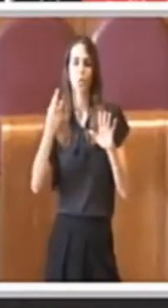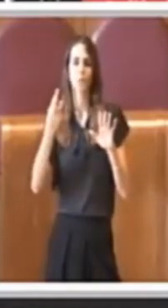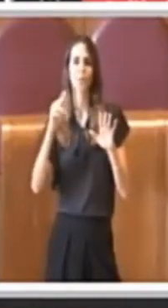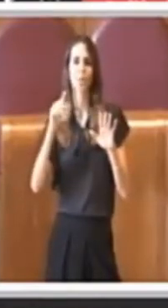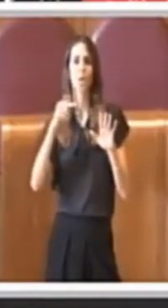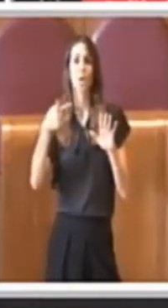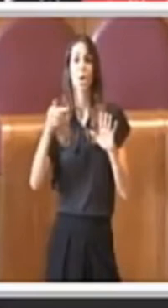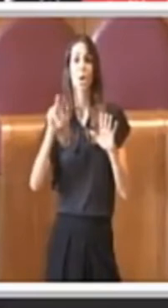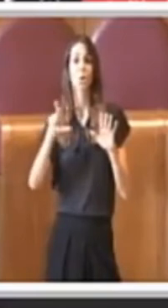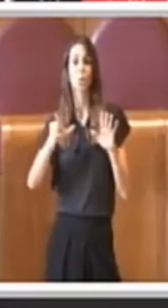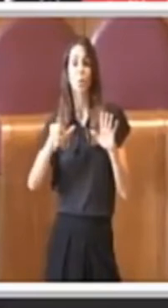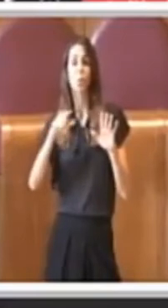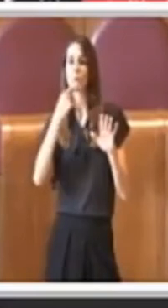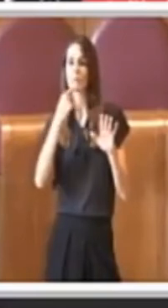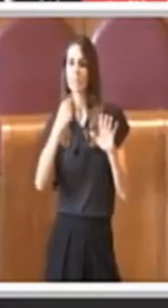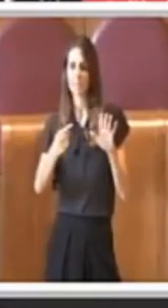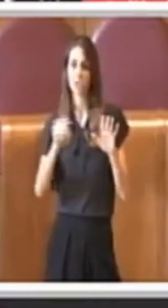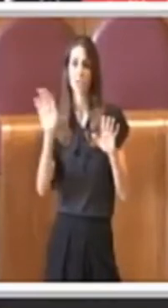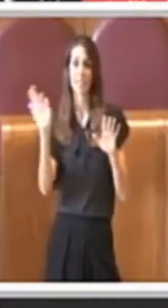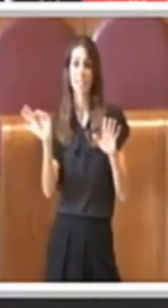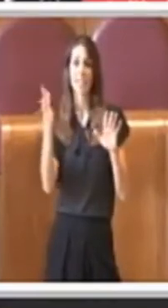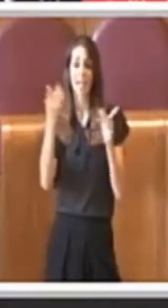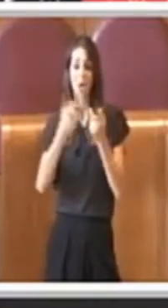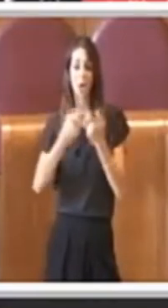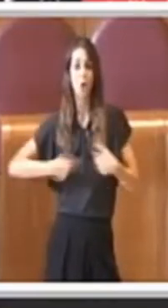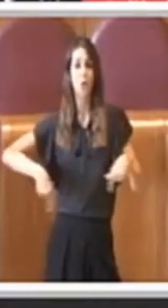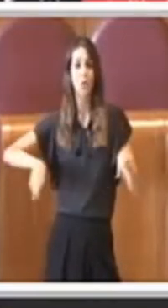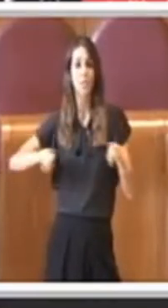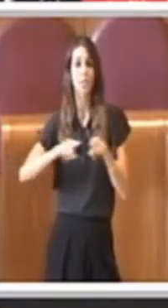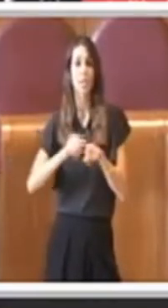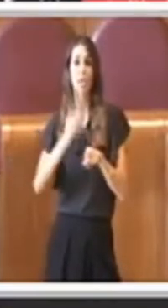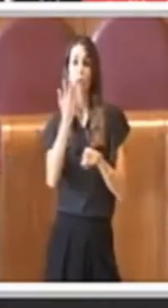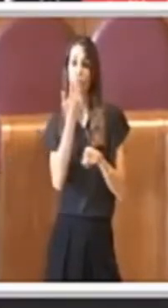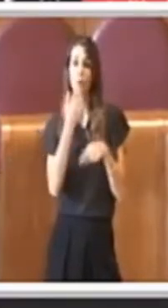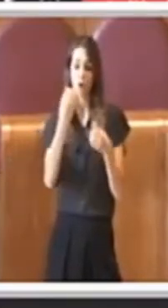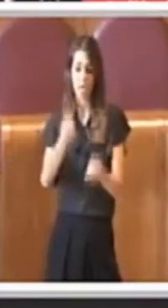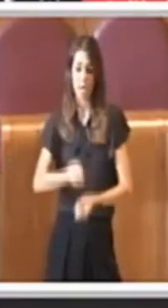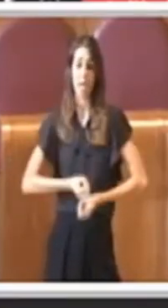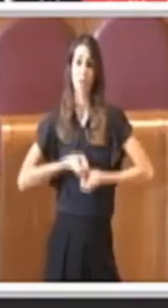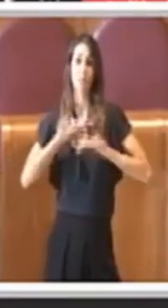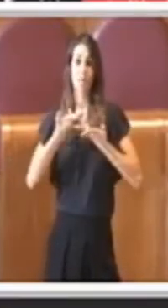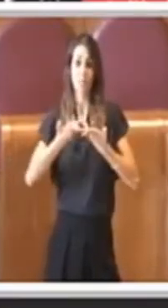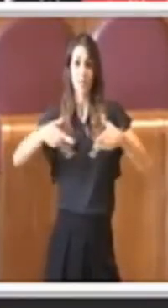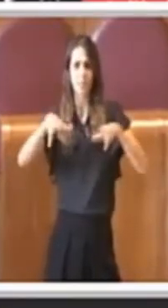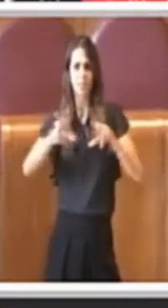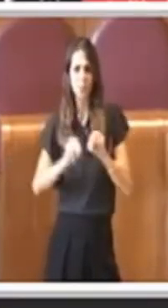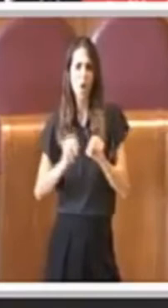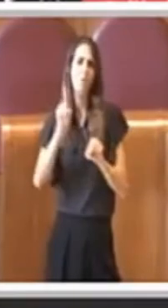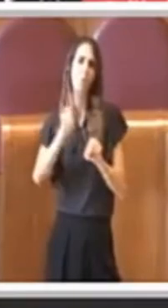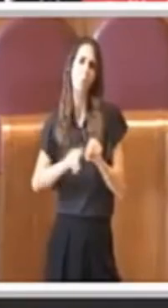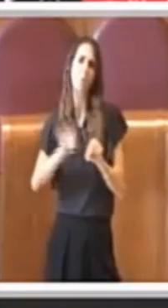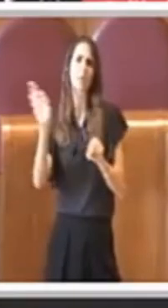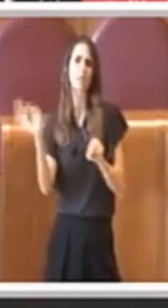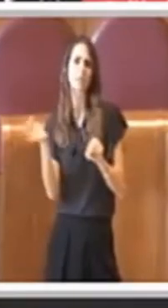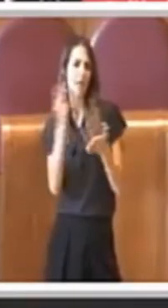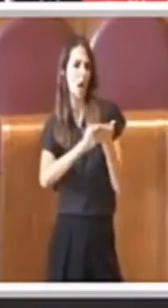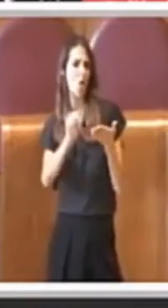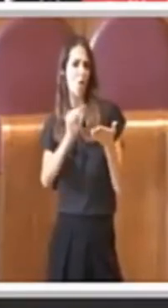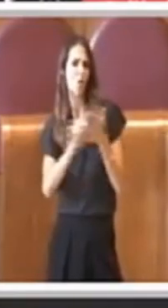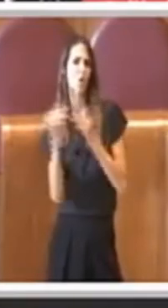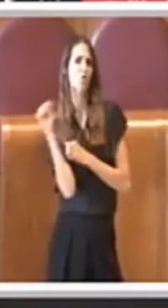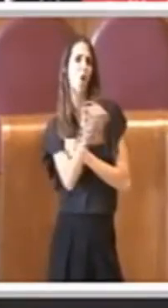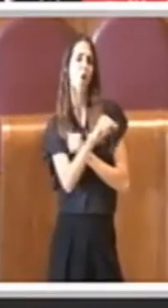recita che qualora il Consiglio voglia estrimersi anche con contrarietà degli uffici, debba darne la